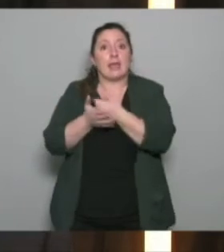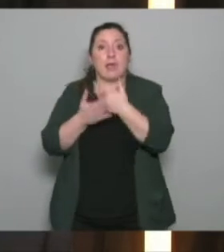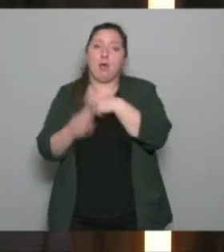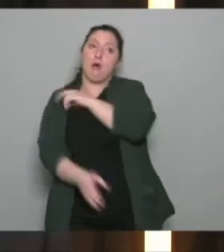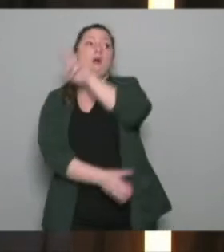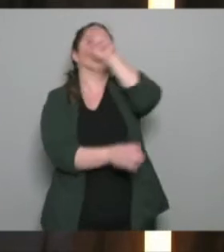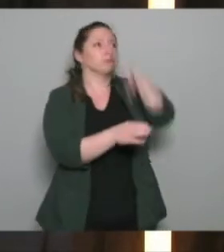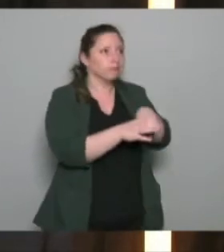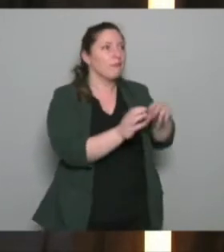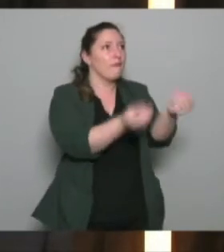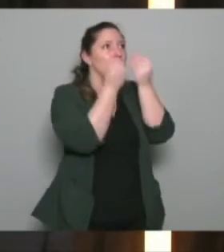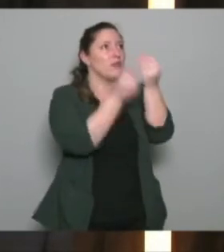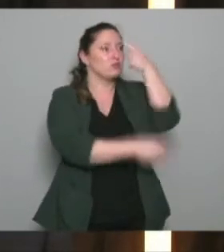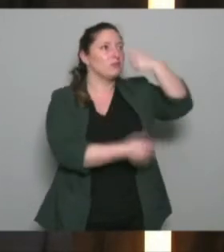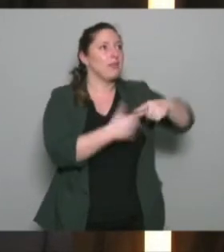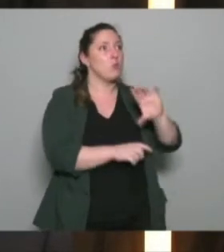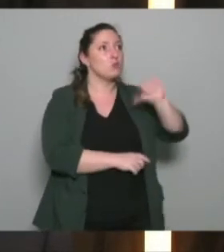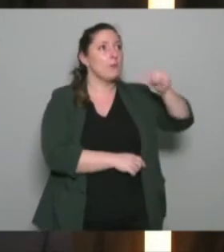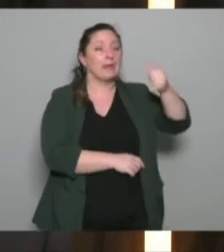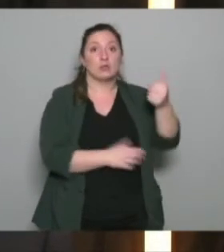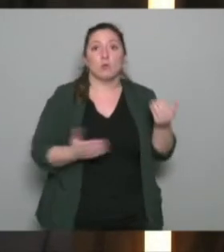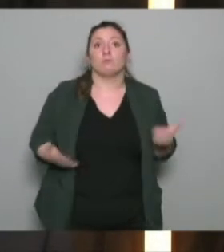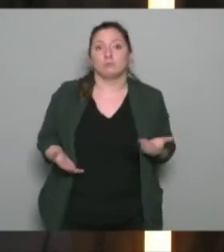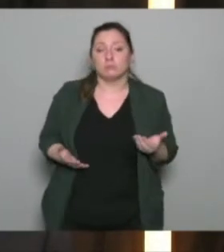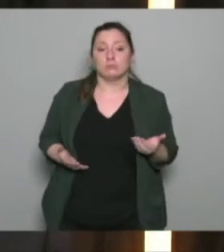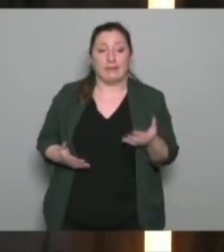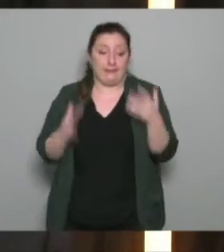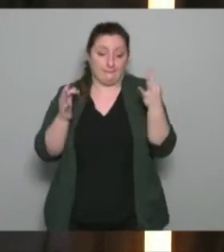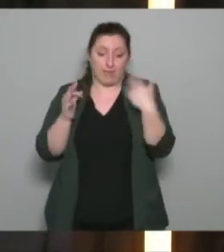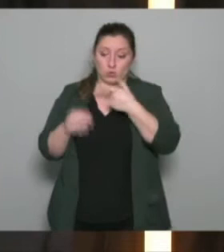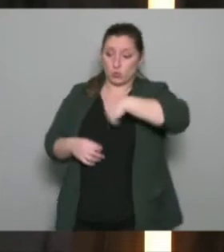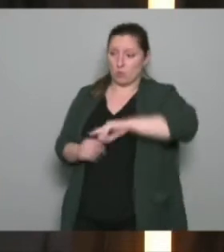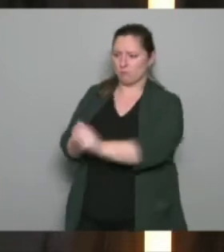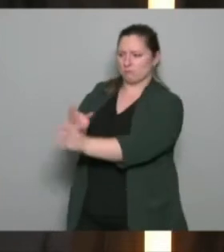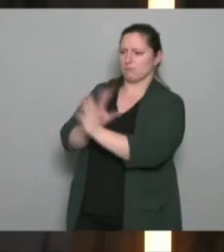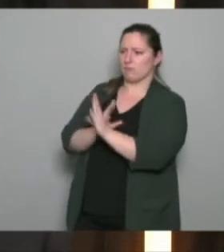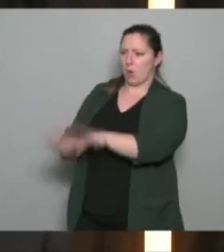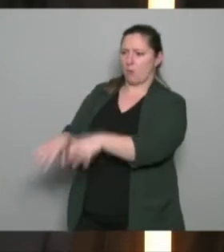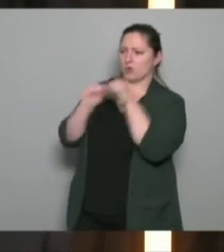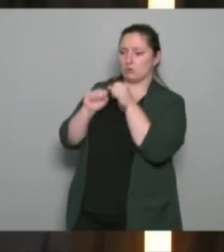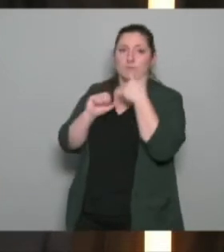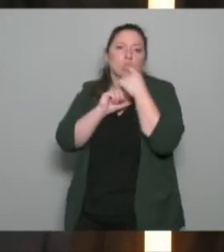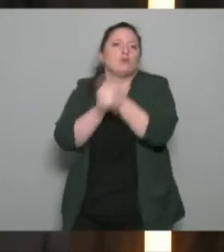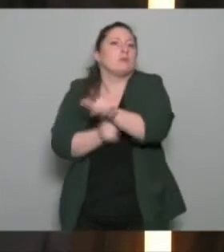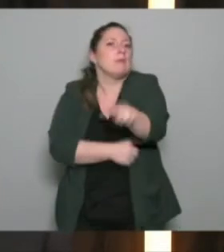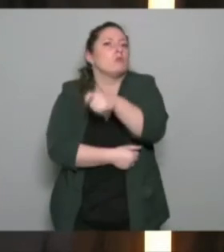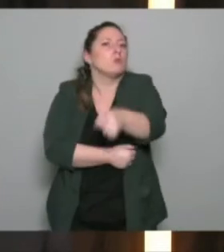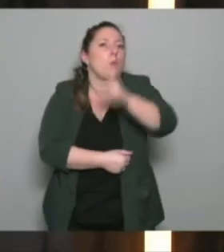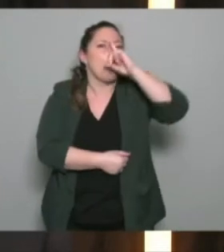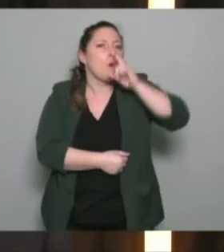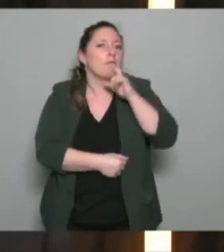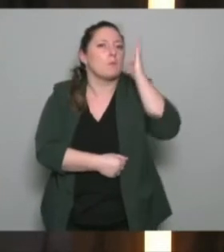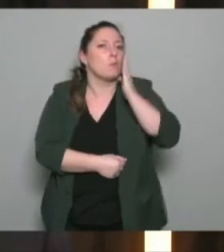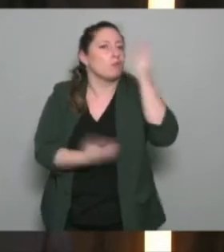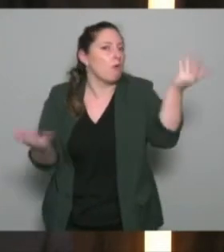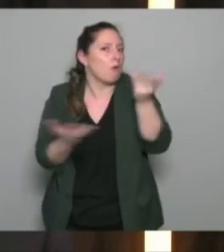compétences à la digitalisation et dans le recrutement tout dépend du profil de poste qui est recherché mais si c